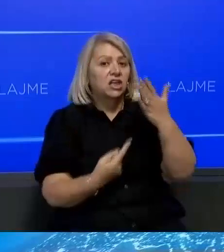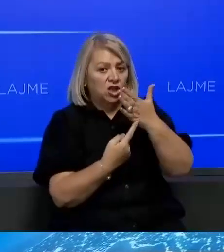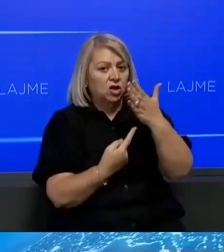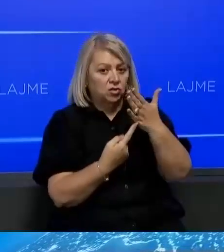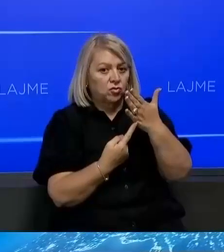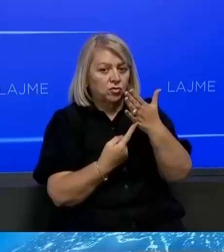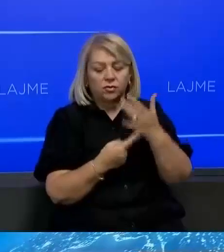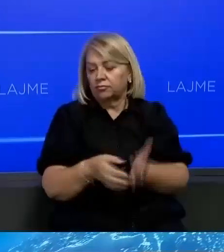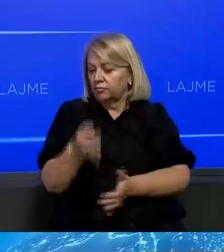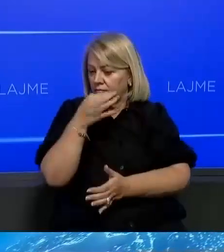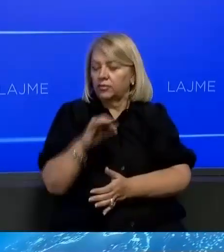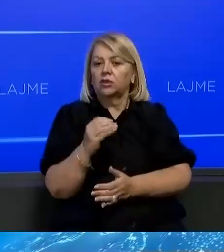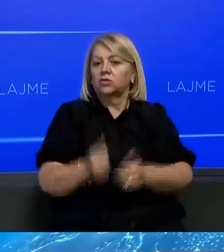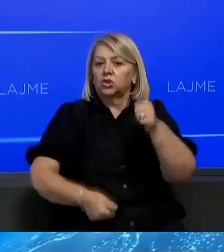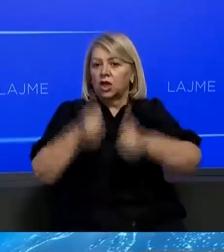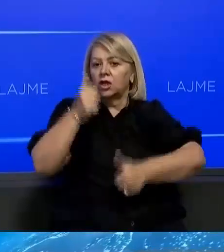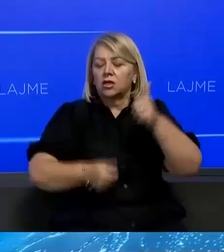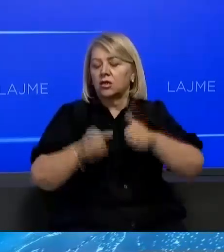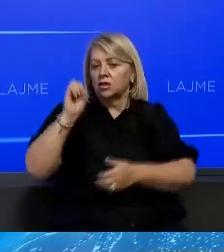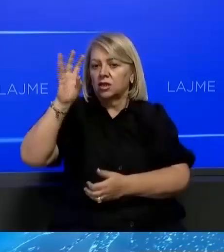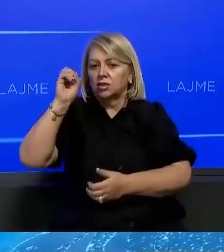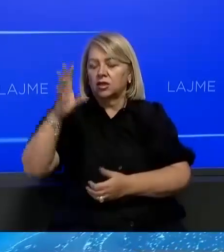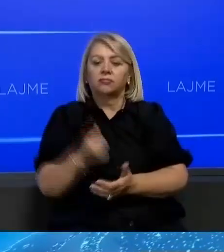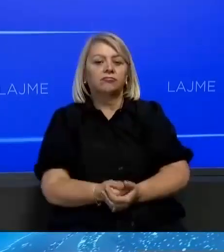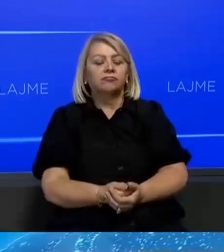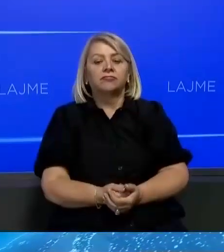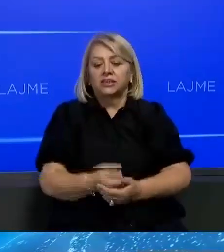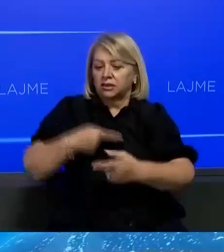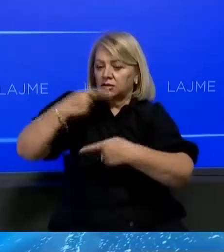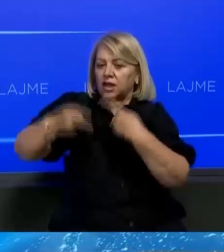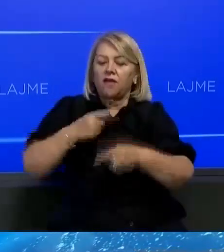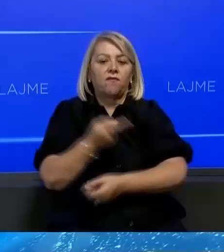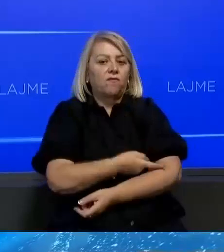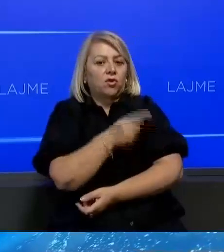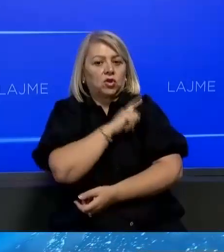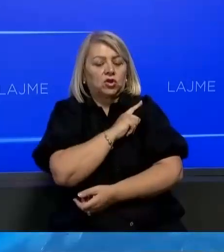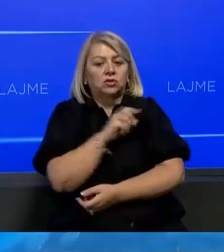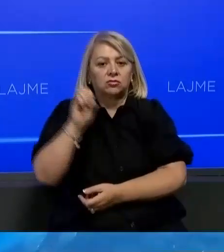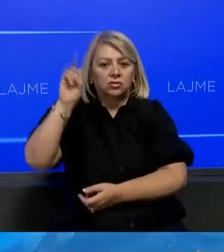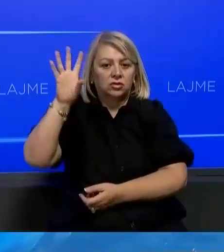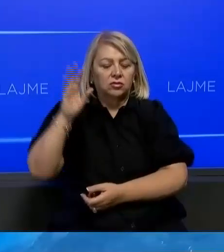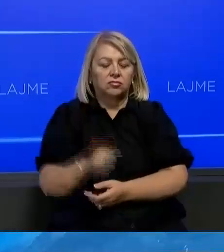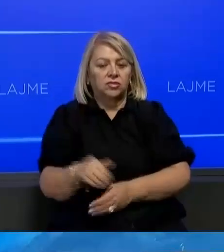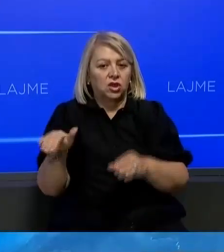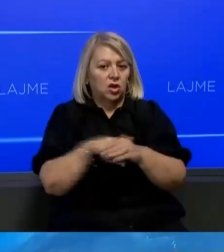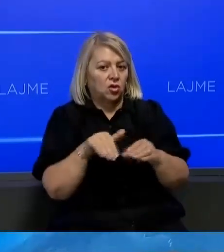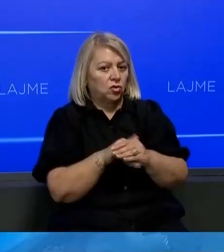e kanë bërë më konkurrues e energjine rri përtrishme e cila ndikon në fuqin energetike dhe kryon vend e pune.